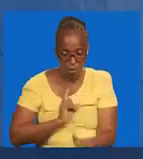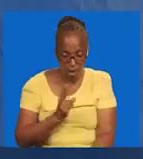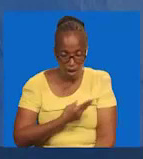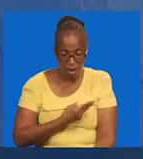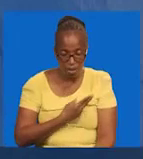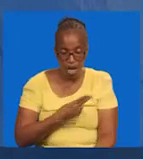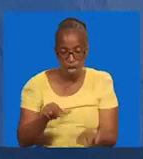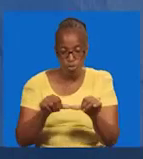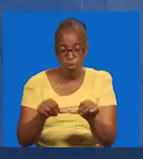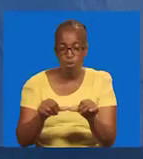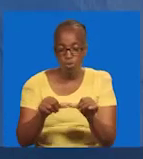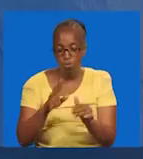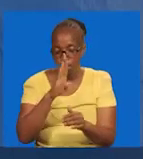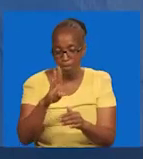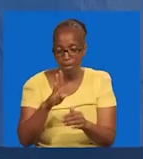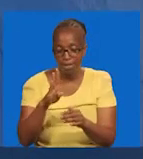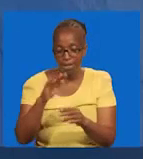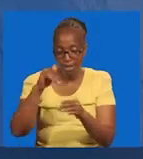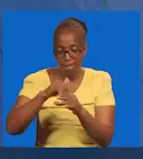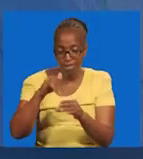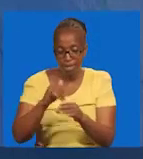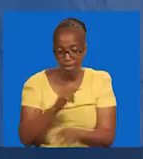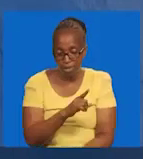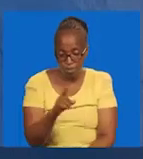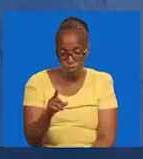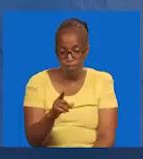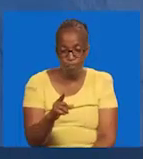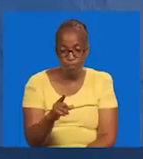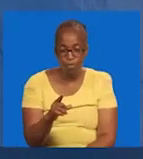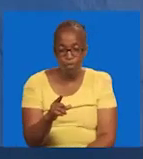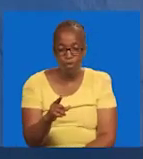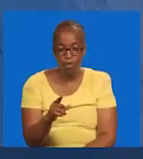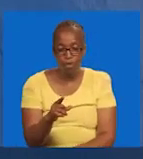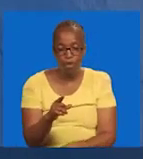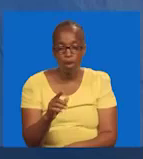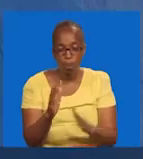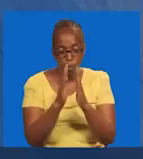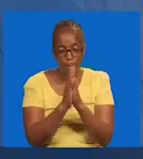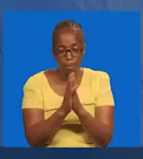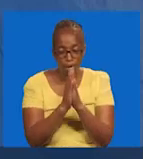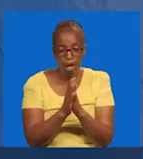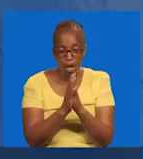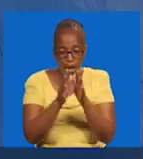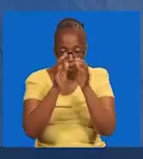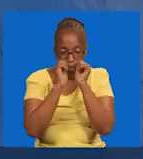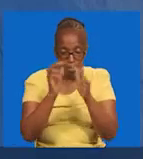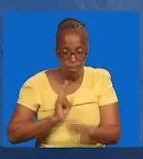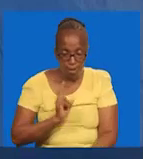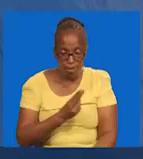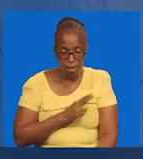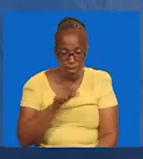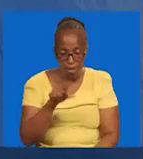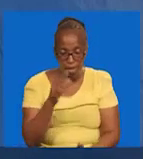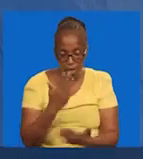pamoja nasi. Sisi tusimame endane yako. Tukiwa washindi. Bariki. Bariki mutanza